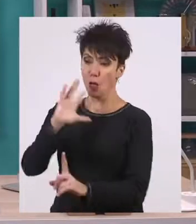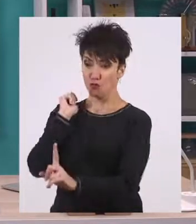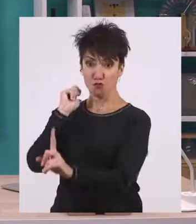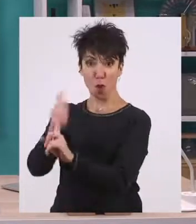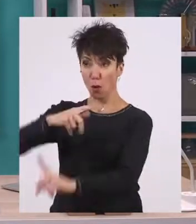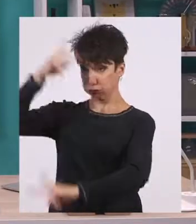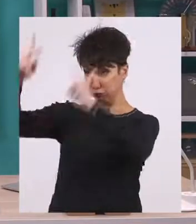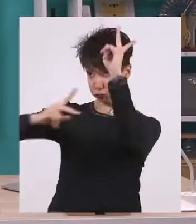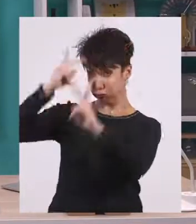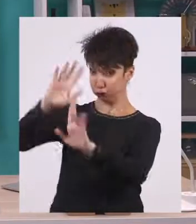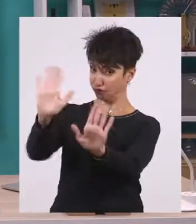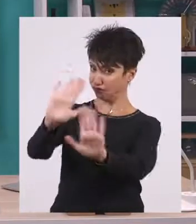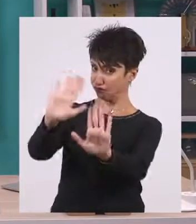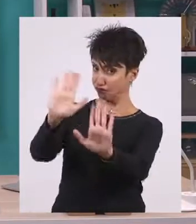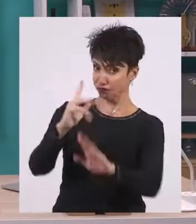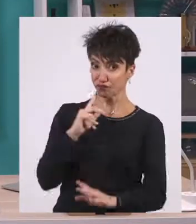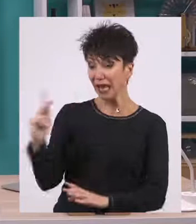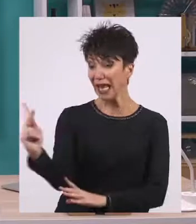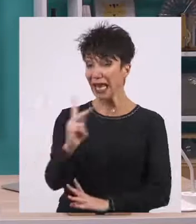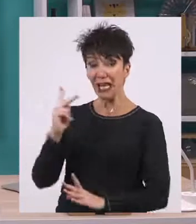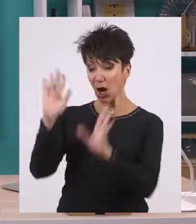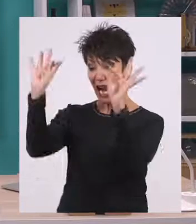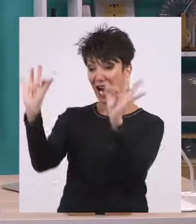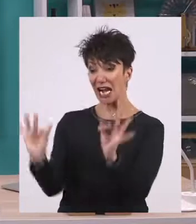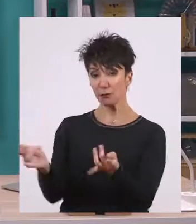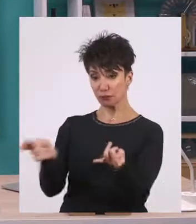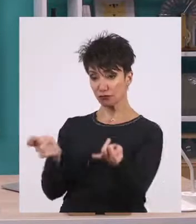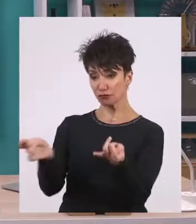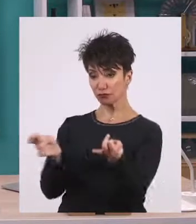η κοινωνία ρυθμίζονταν ανάλογα με το πολίτευμα.